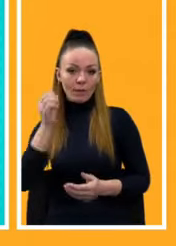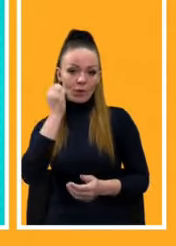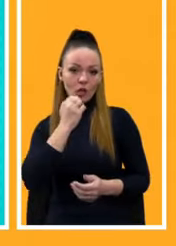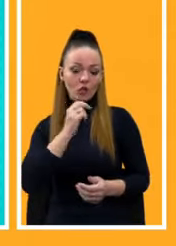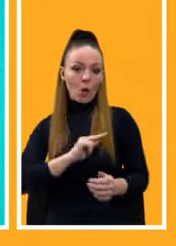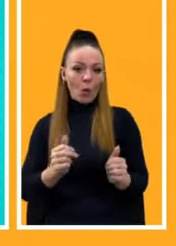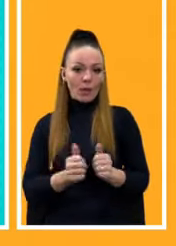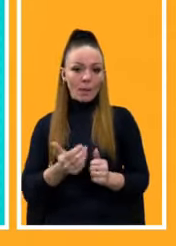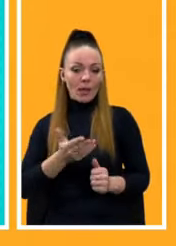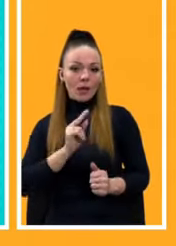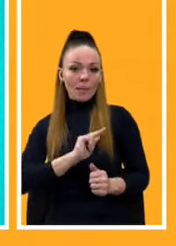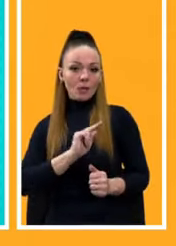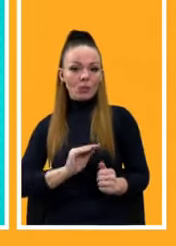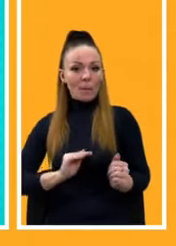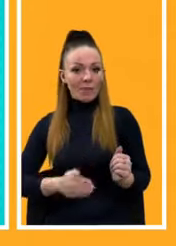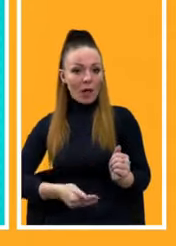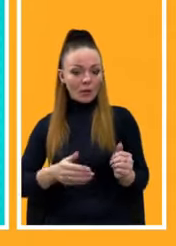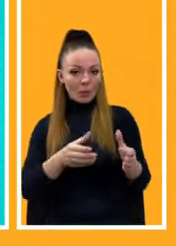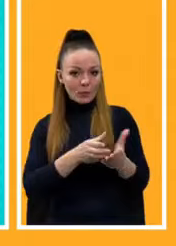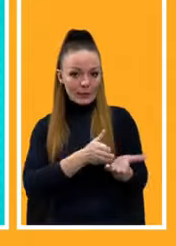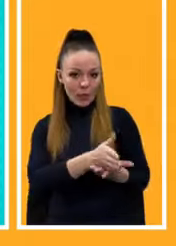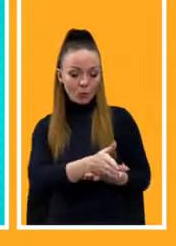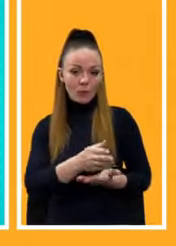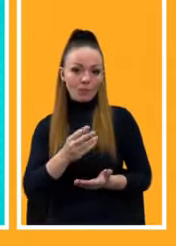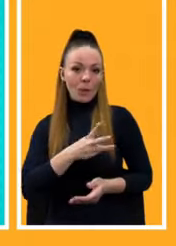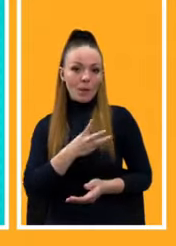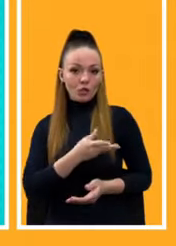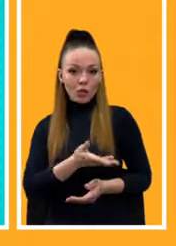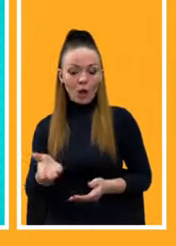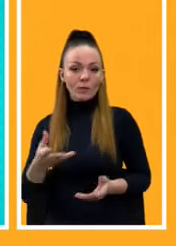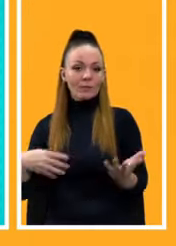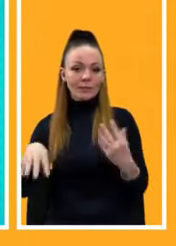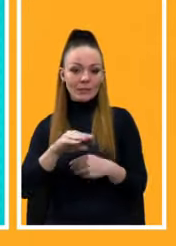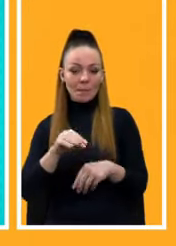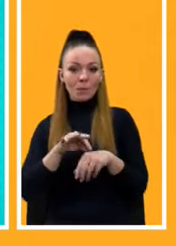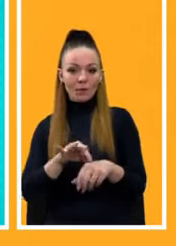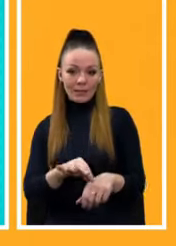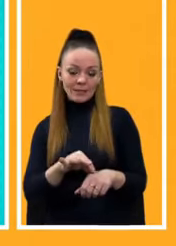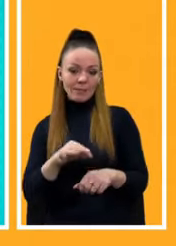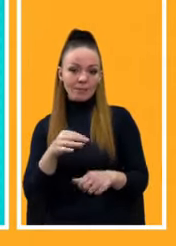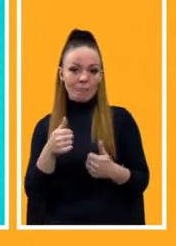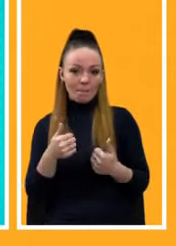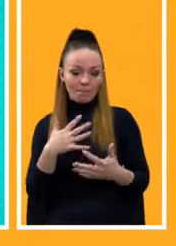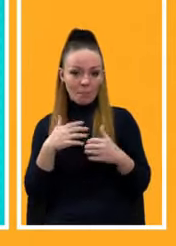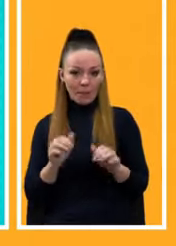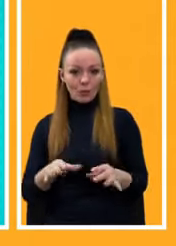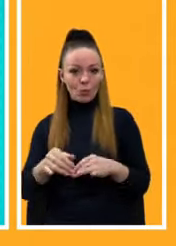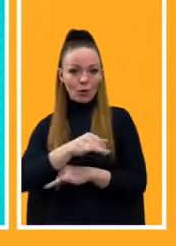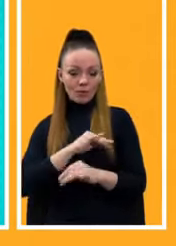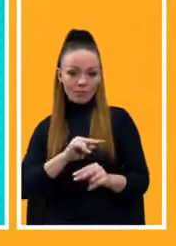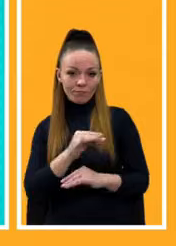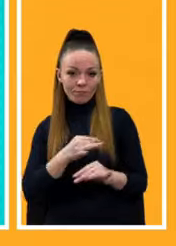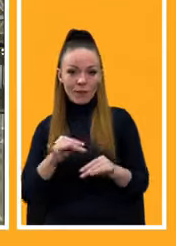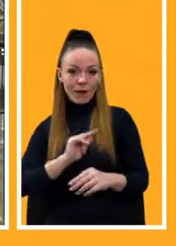працюють в приватному секторі, бажаю сьогодні всім провести плідну роботу і вивести розвиток нашої